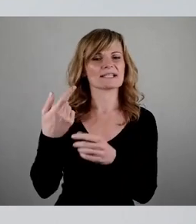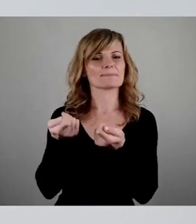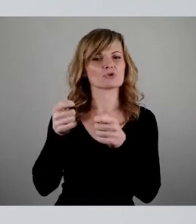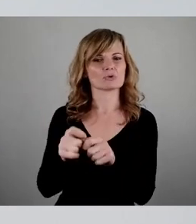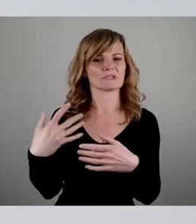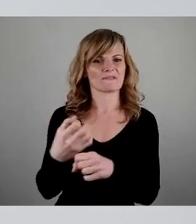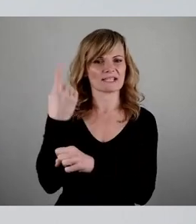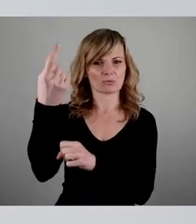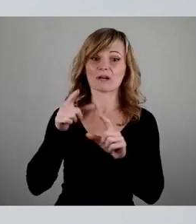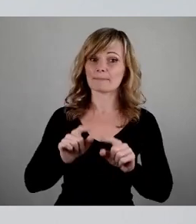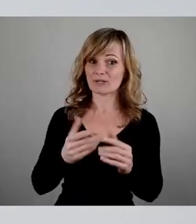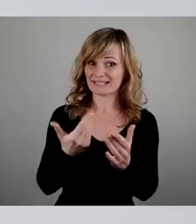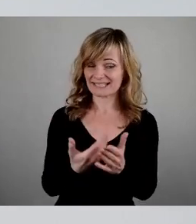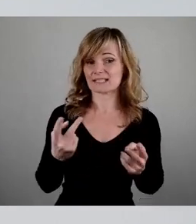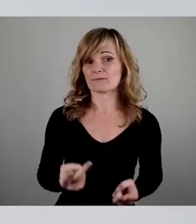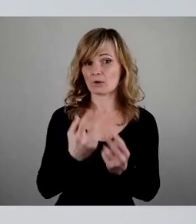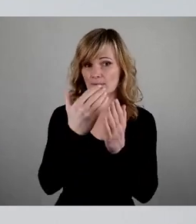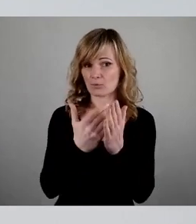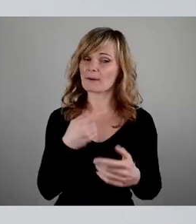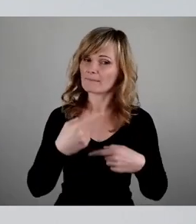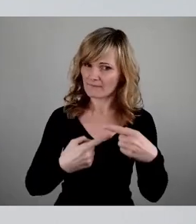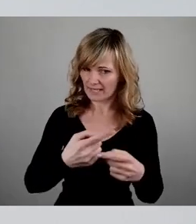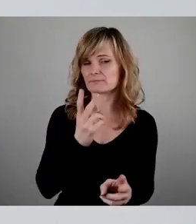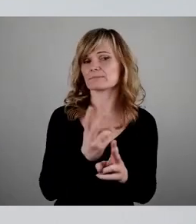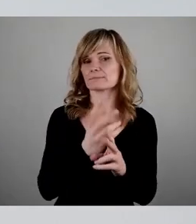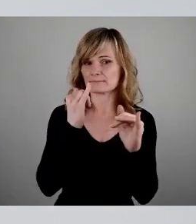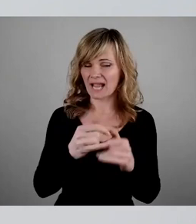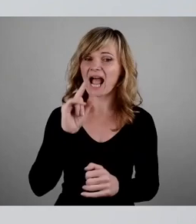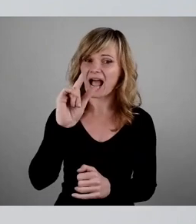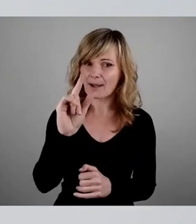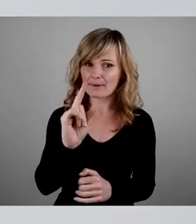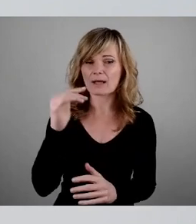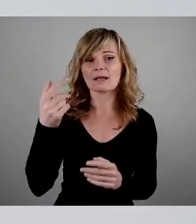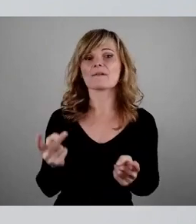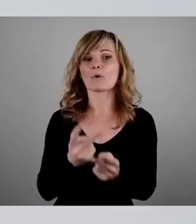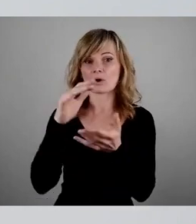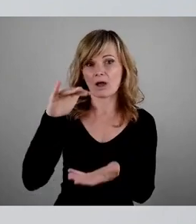wird fortgeführt, wenn auch mit einem reduzierten Fördervolumen.